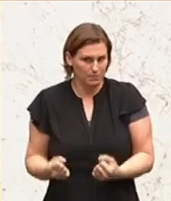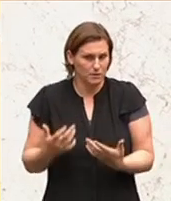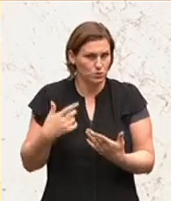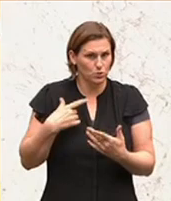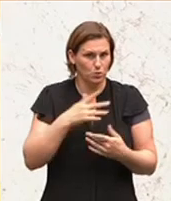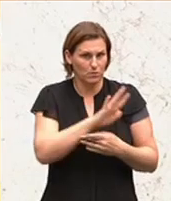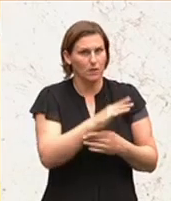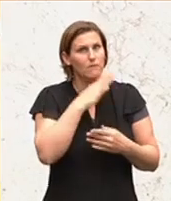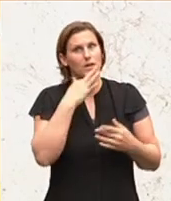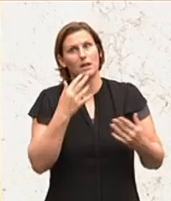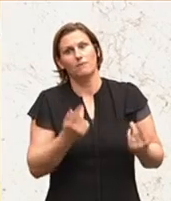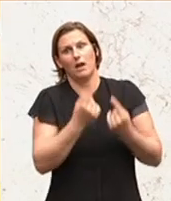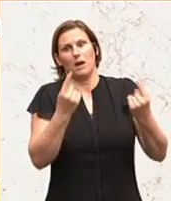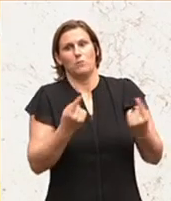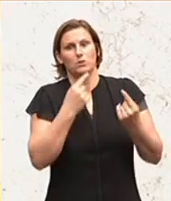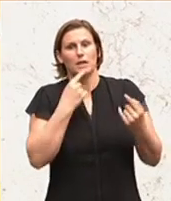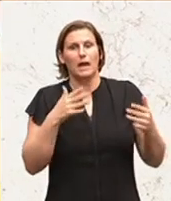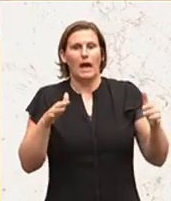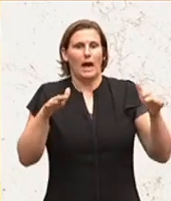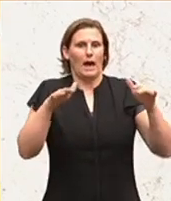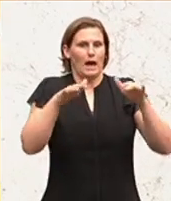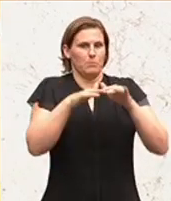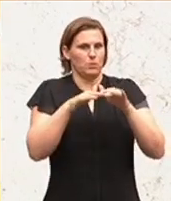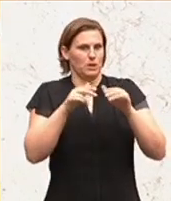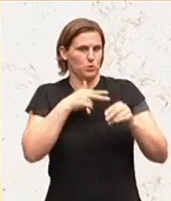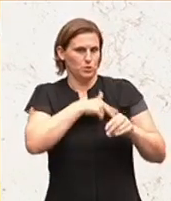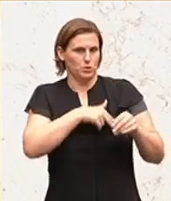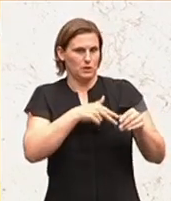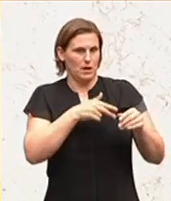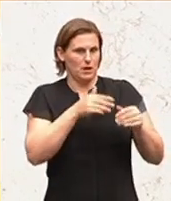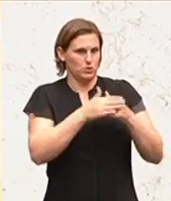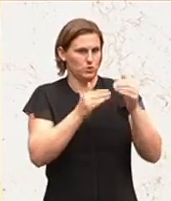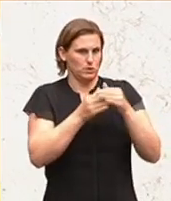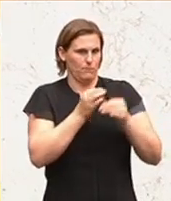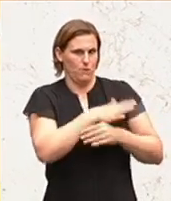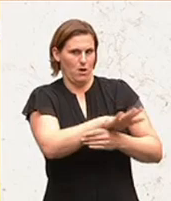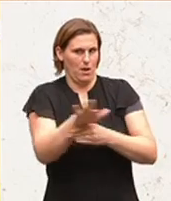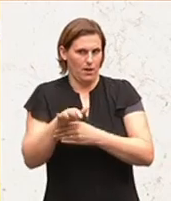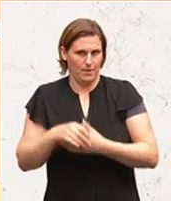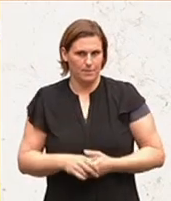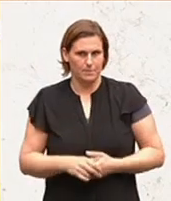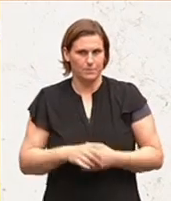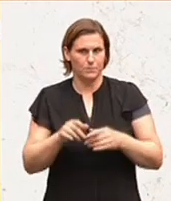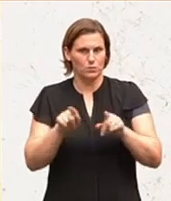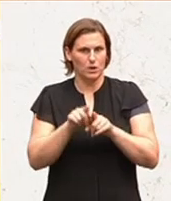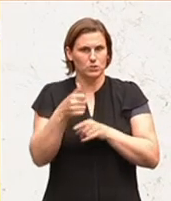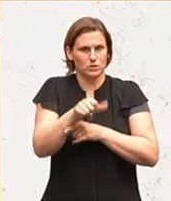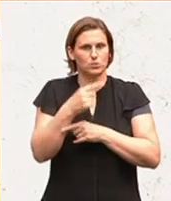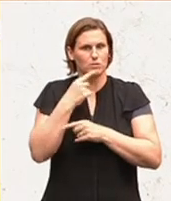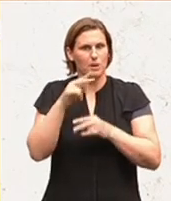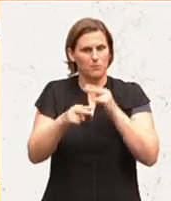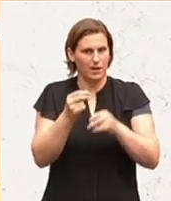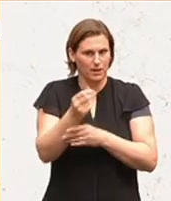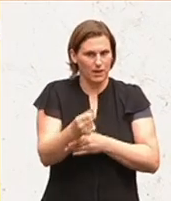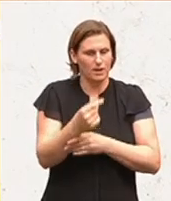das ist dann auch die von Ihnen viel gepriesene Harmonierung des Sozialsystems. Und auch noch ein Wort zum Pflegegeld. Zum Pflegegeld, weil Sie sagen, auch